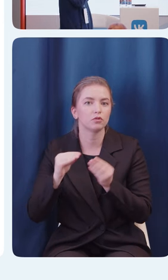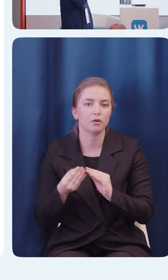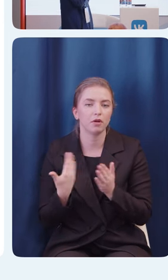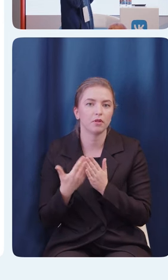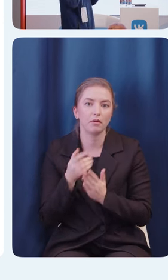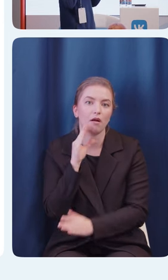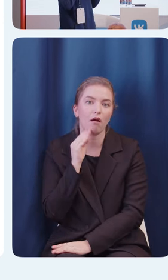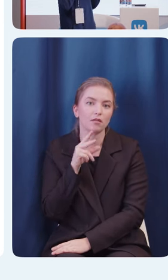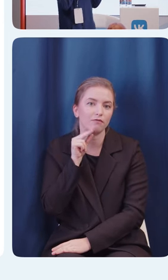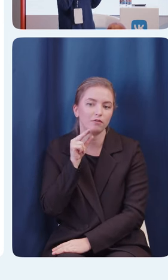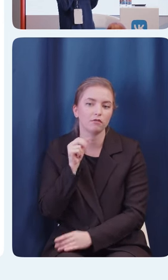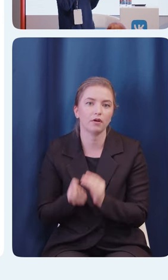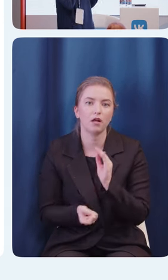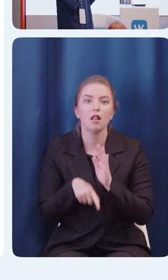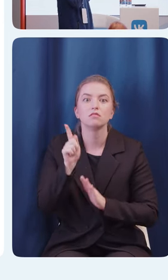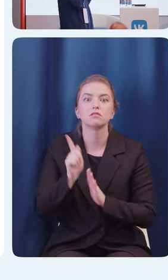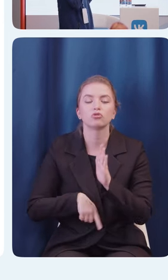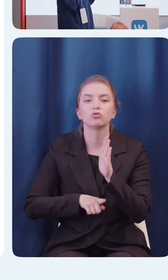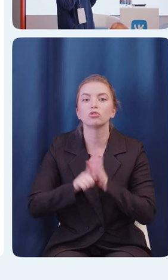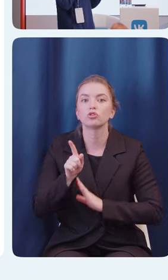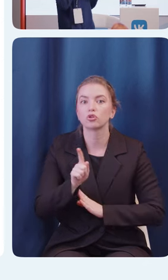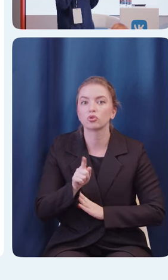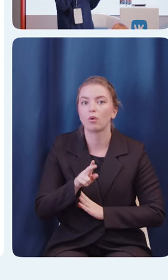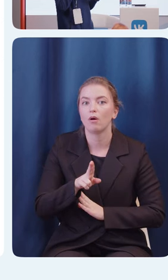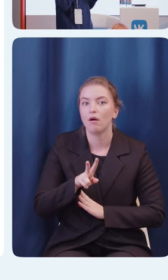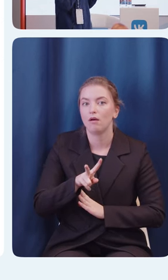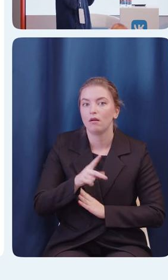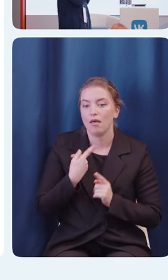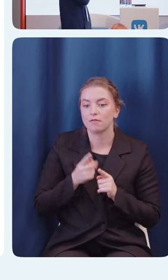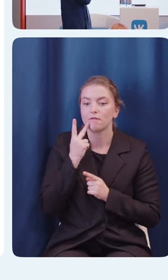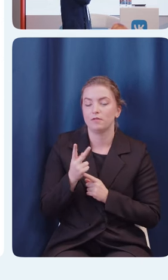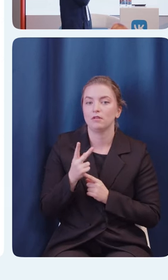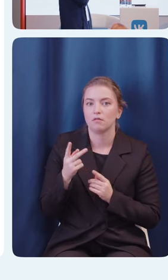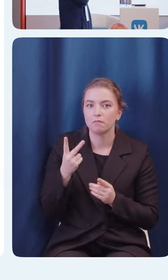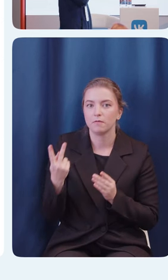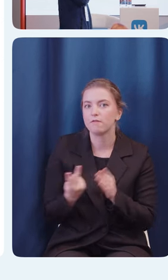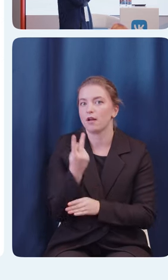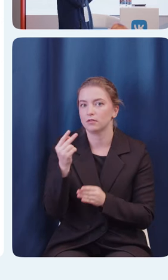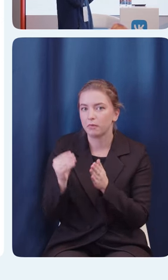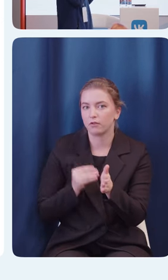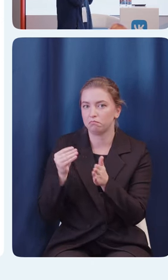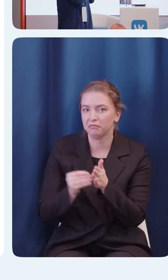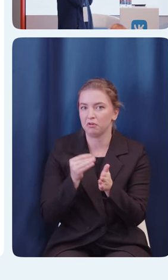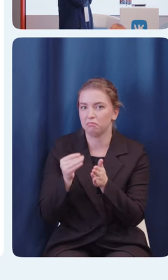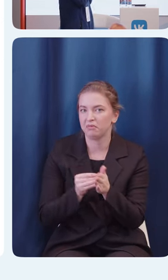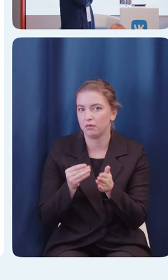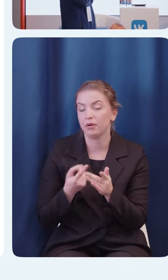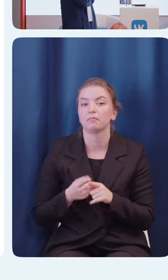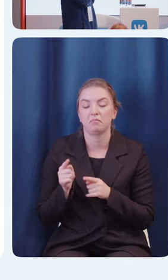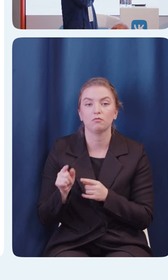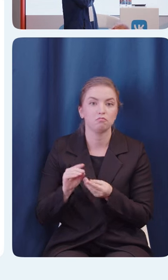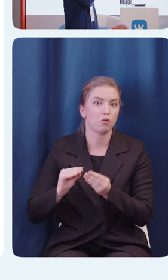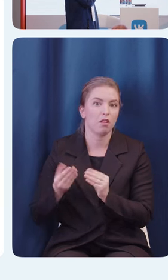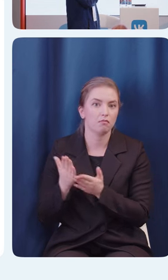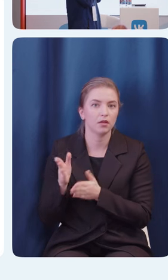озвучивать вьюшку, дважды, одно и то же повторяет. Второй момент касательно iOS, который